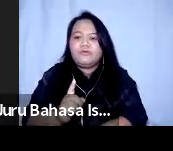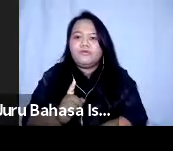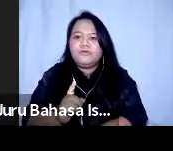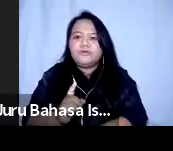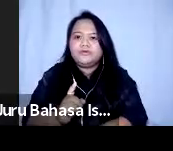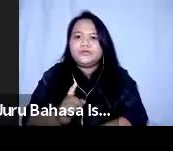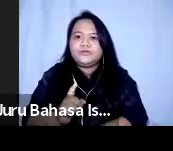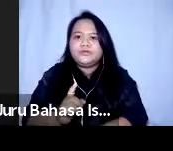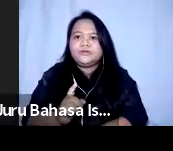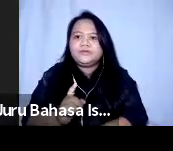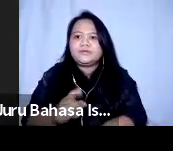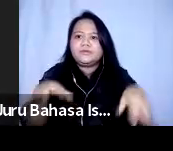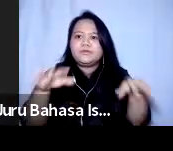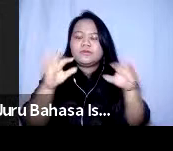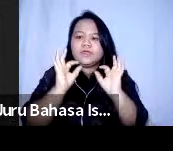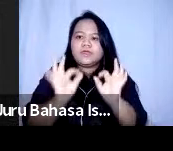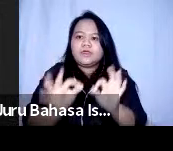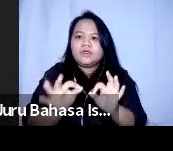oke